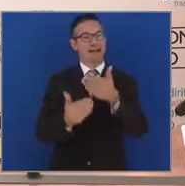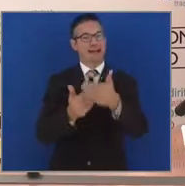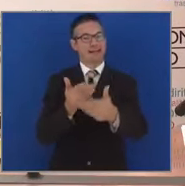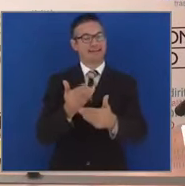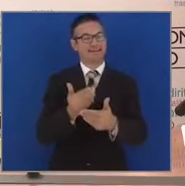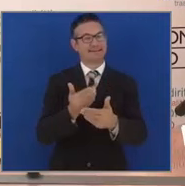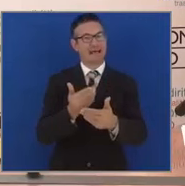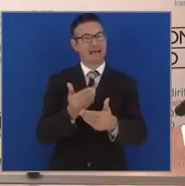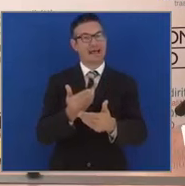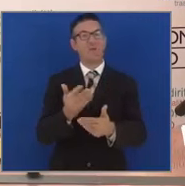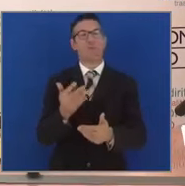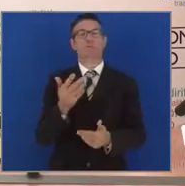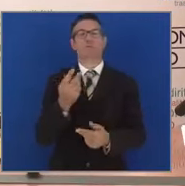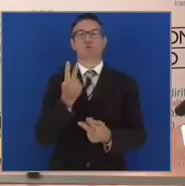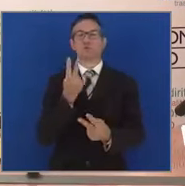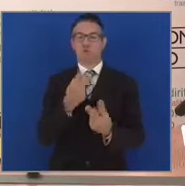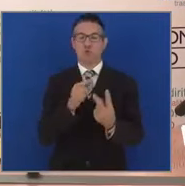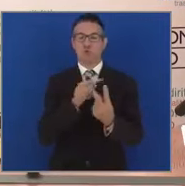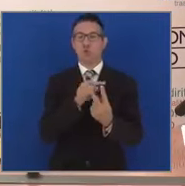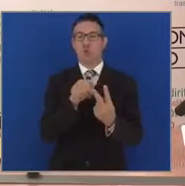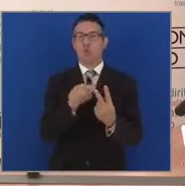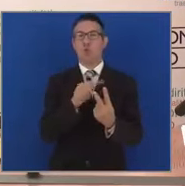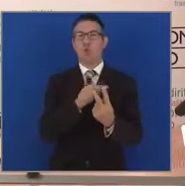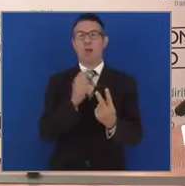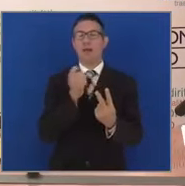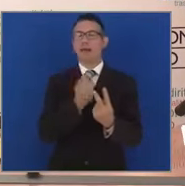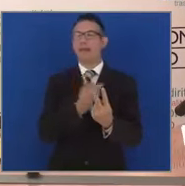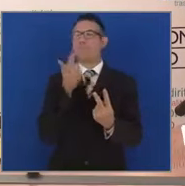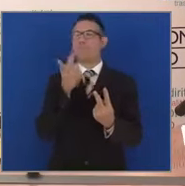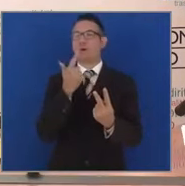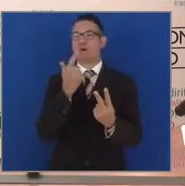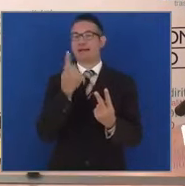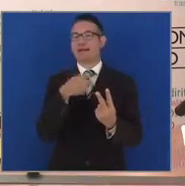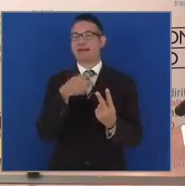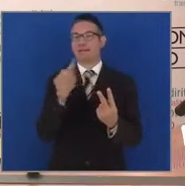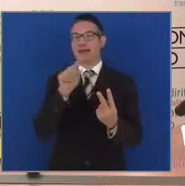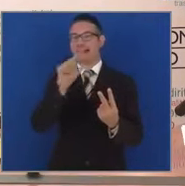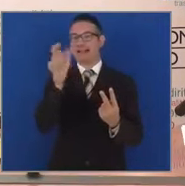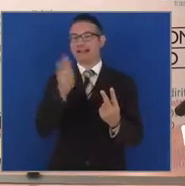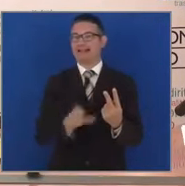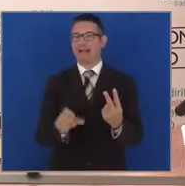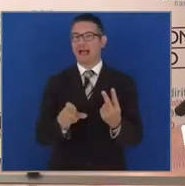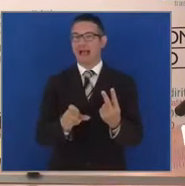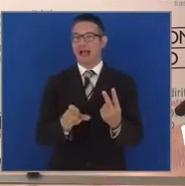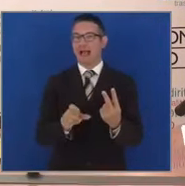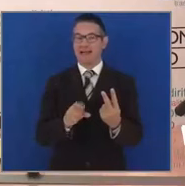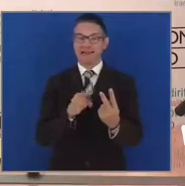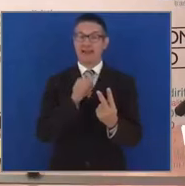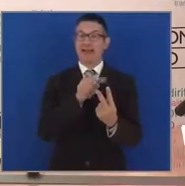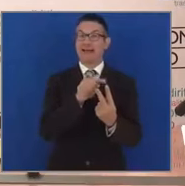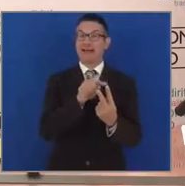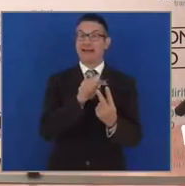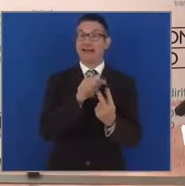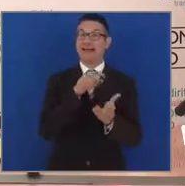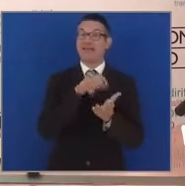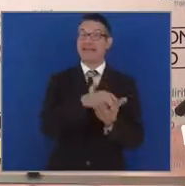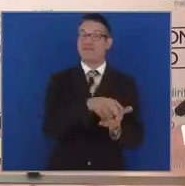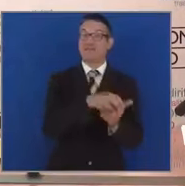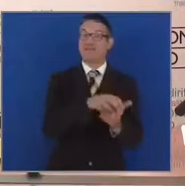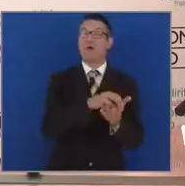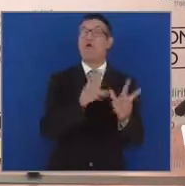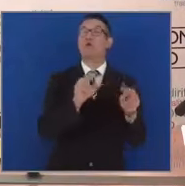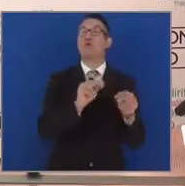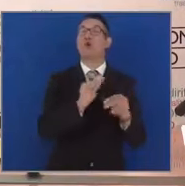punti particolarmente importanti per il nostro Paese, come quello degli investimenti per nuovi cantieri